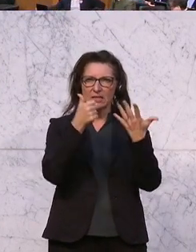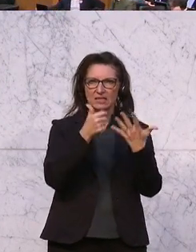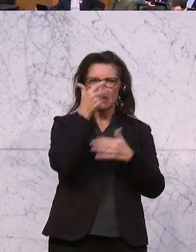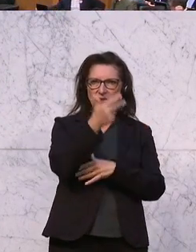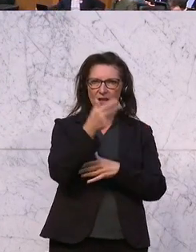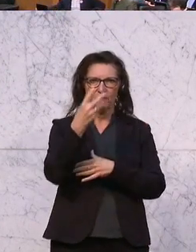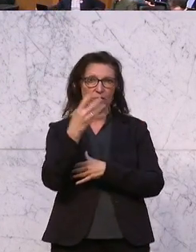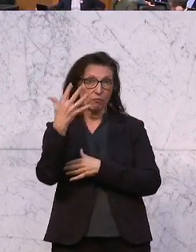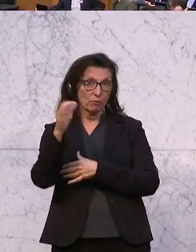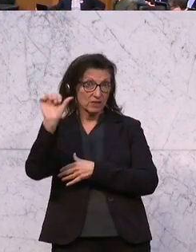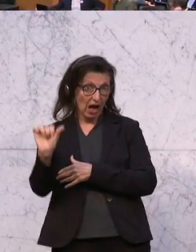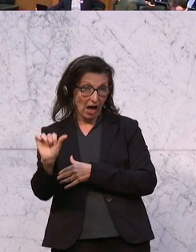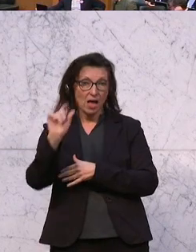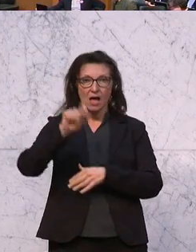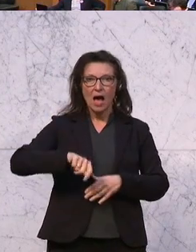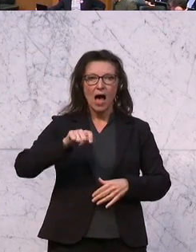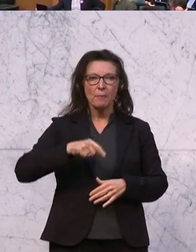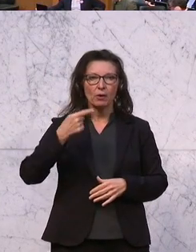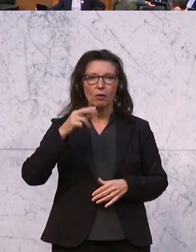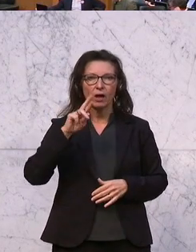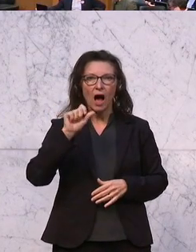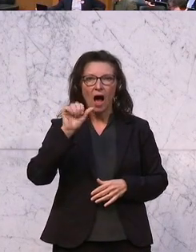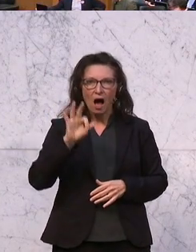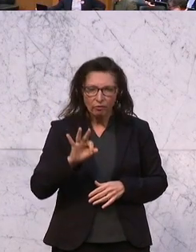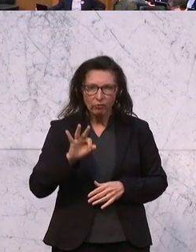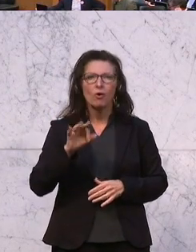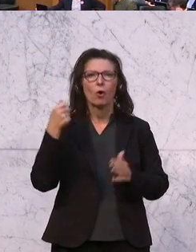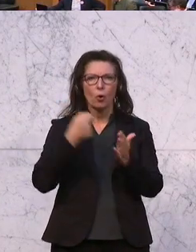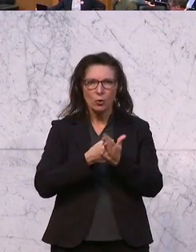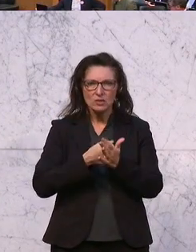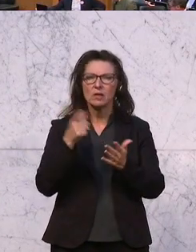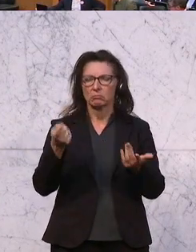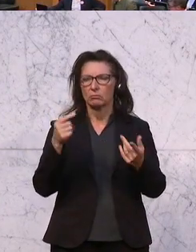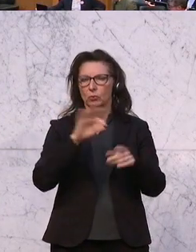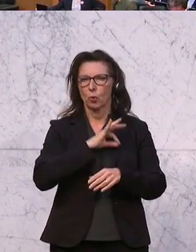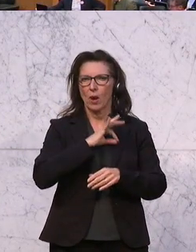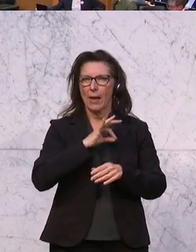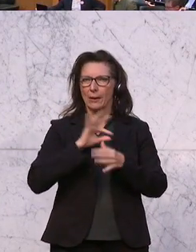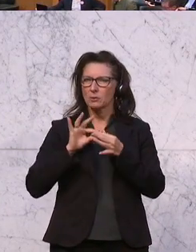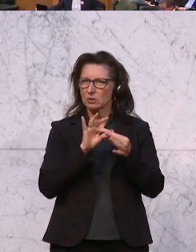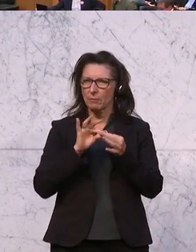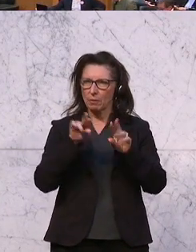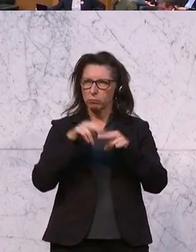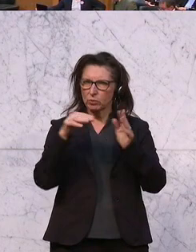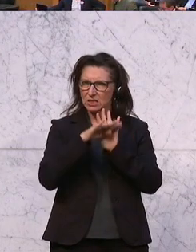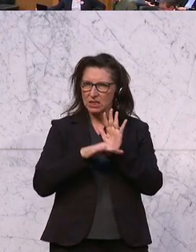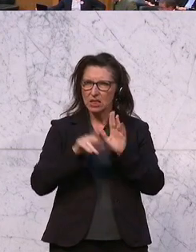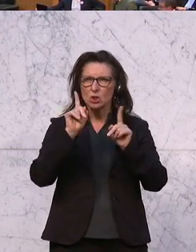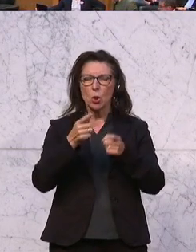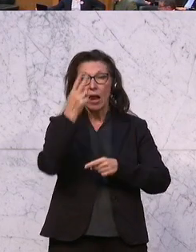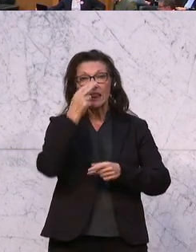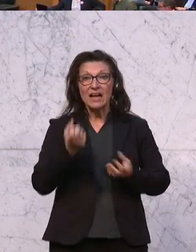hinweg Nachtschwerarbeit leisten, haben Anspruch auf Sonderruhegeld. Nach den geltenden gesetzlichen Bestimmungen hätte